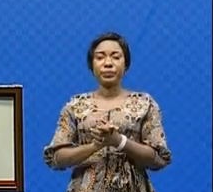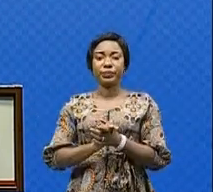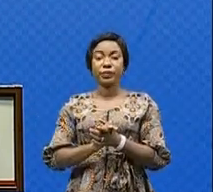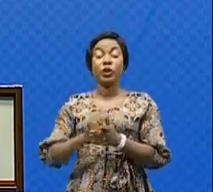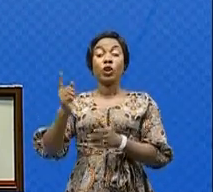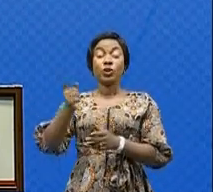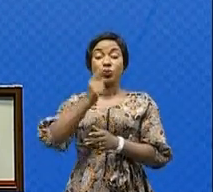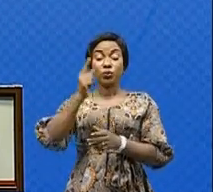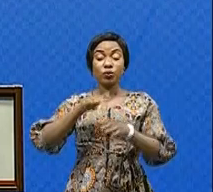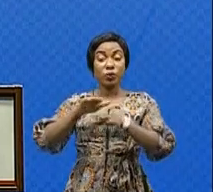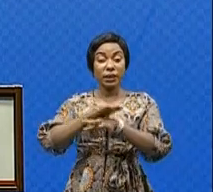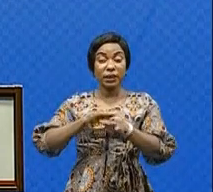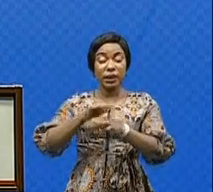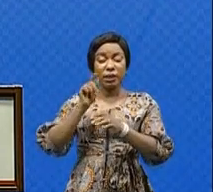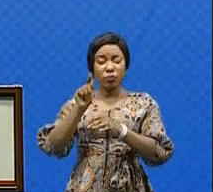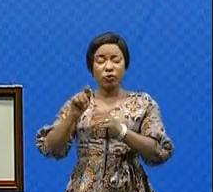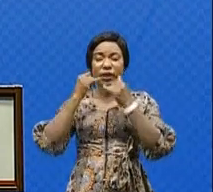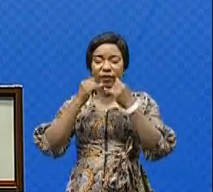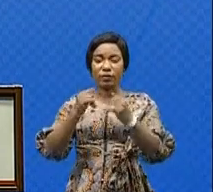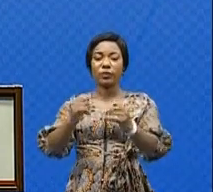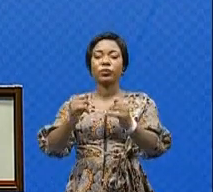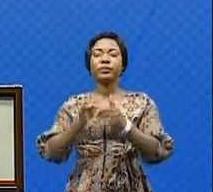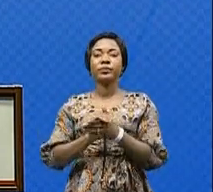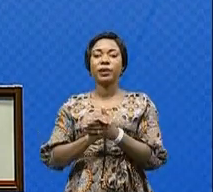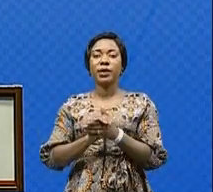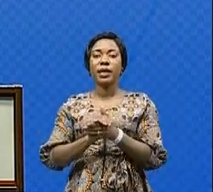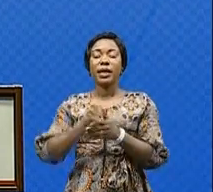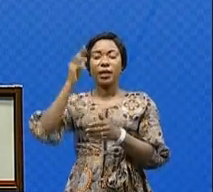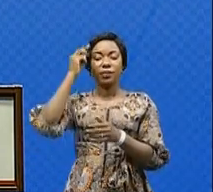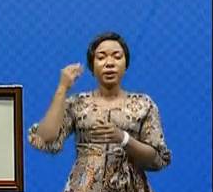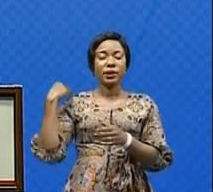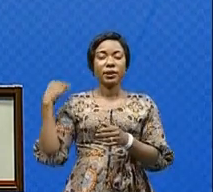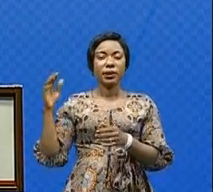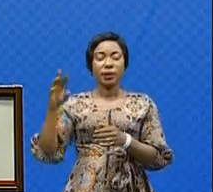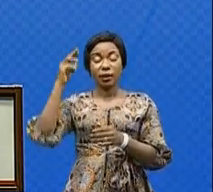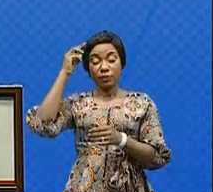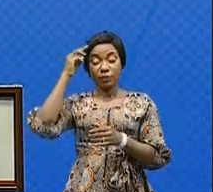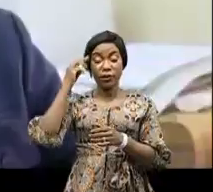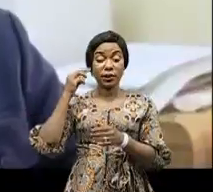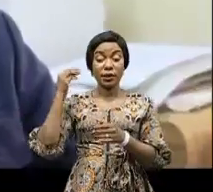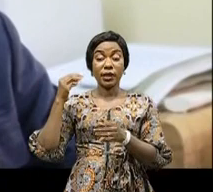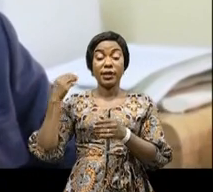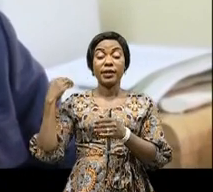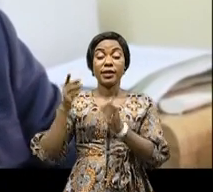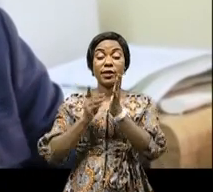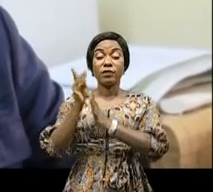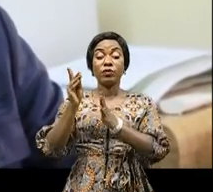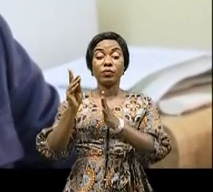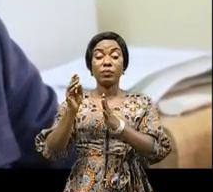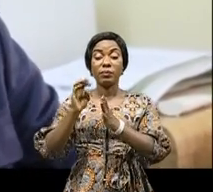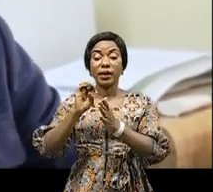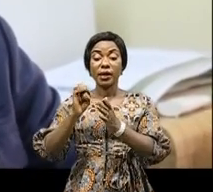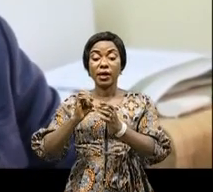Toujours sur ces chapitres de points d'information, le ministre d'État, ministre du Développement rural a fait les rapports d